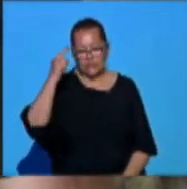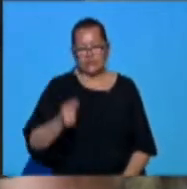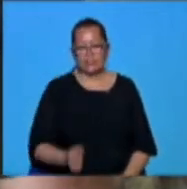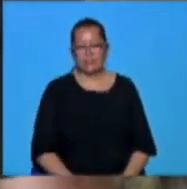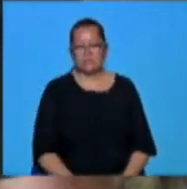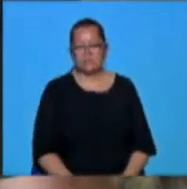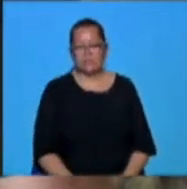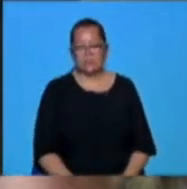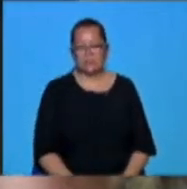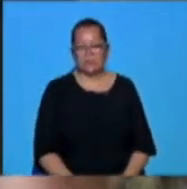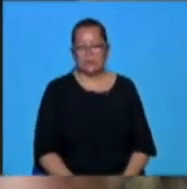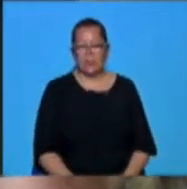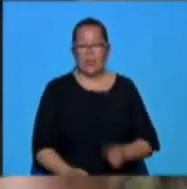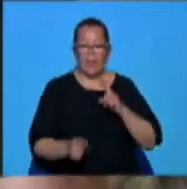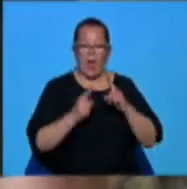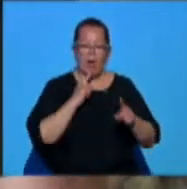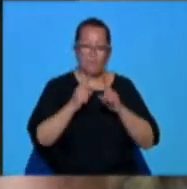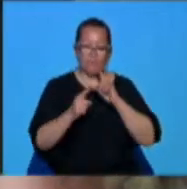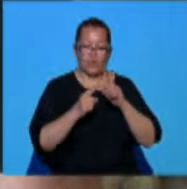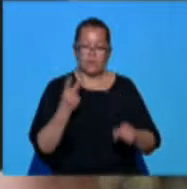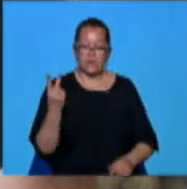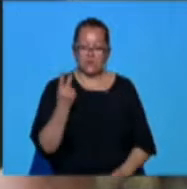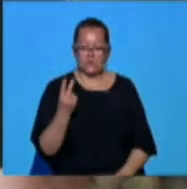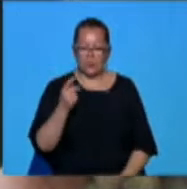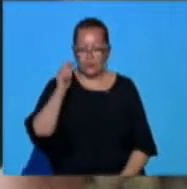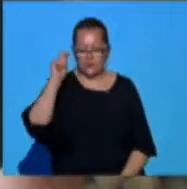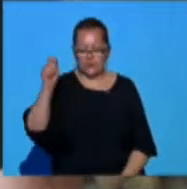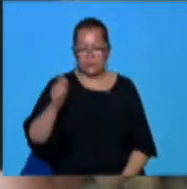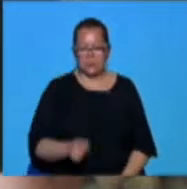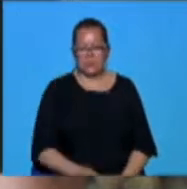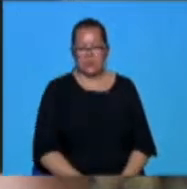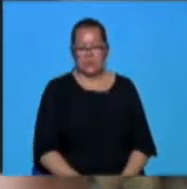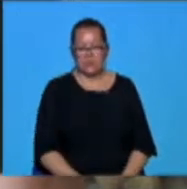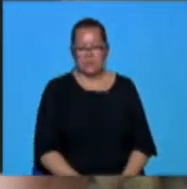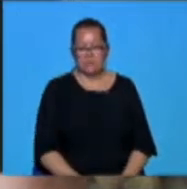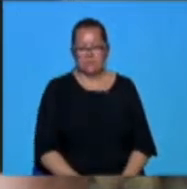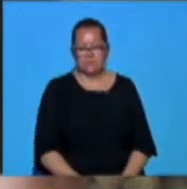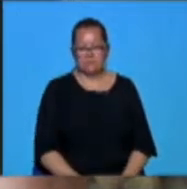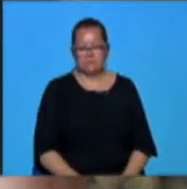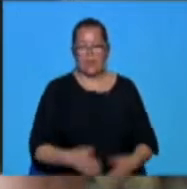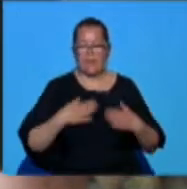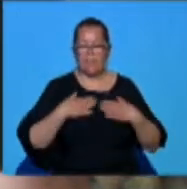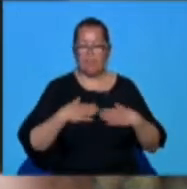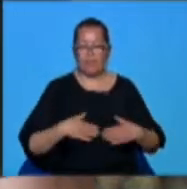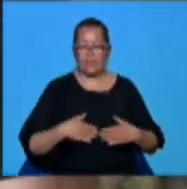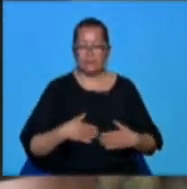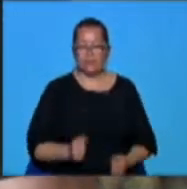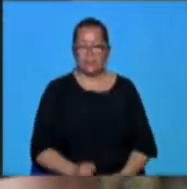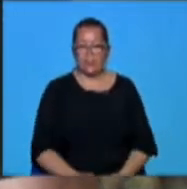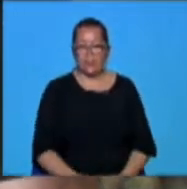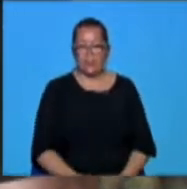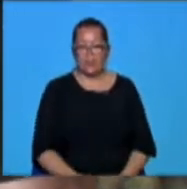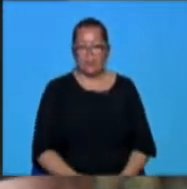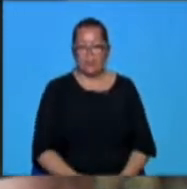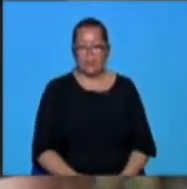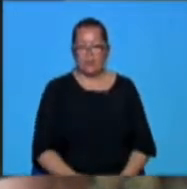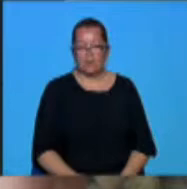ați reușit să discutați atunci când au Ne face foarte mare plăcere. Ei chiar